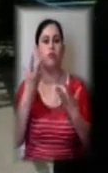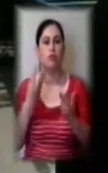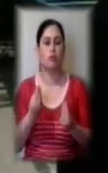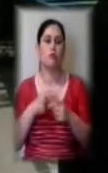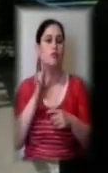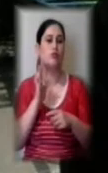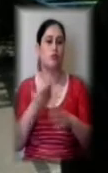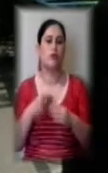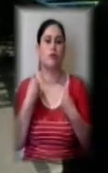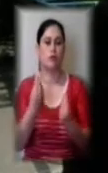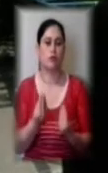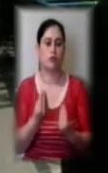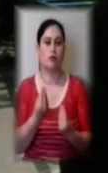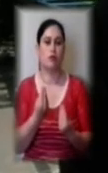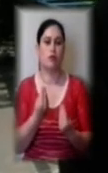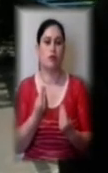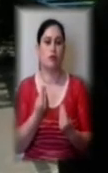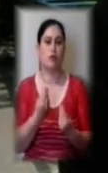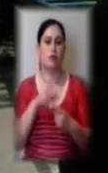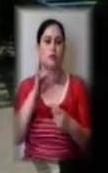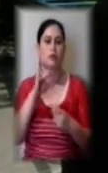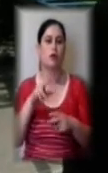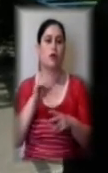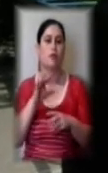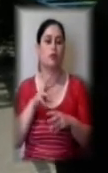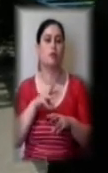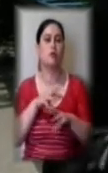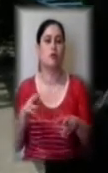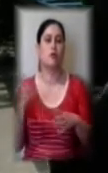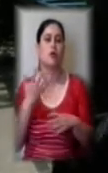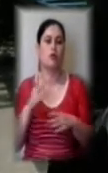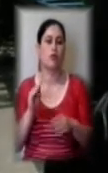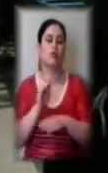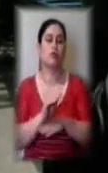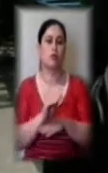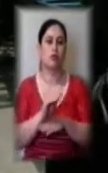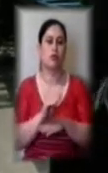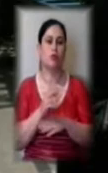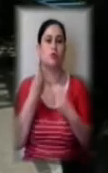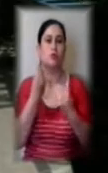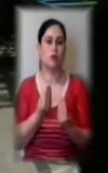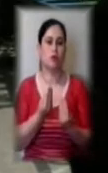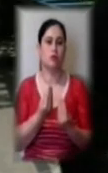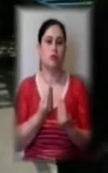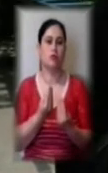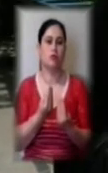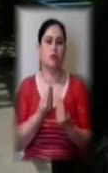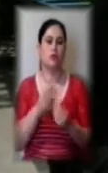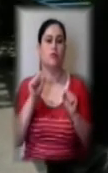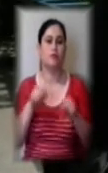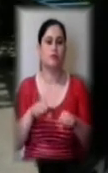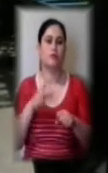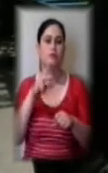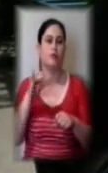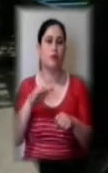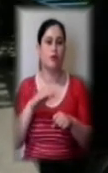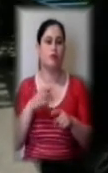постанова Кабінету Мінітрів, яка додатково дасть можливості пляжам функціонувати